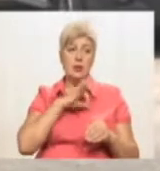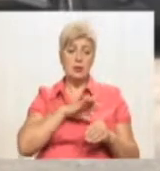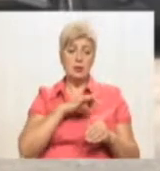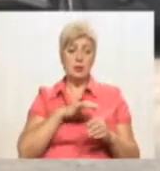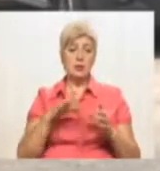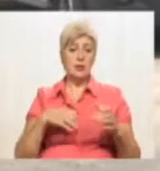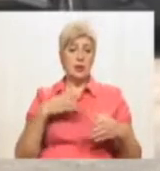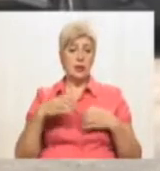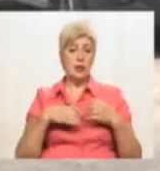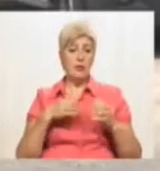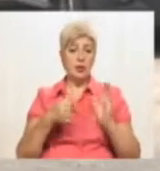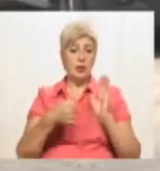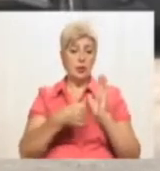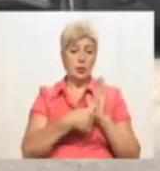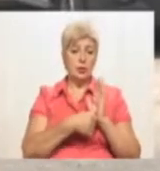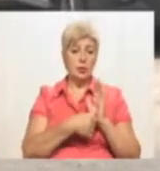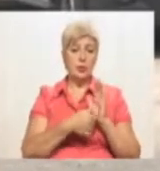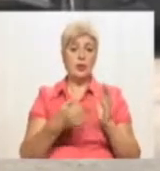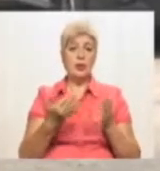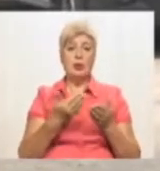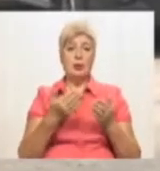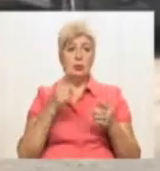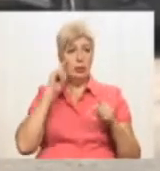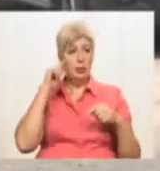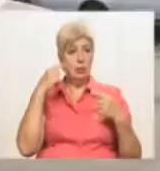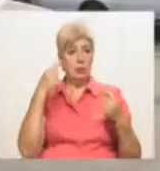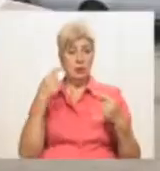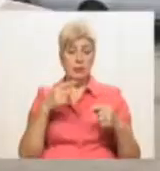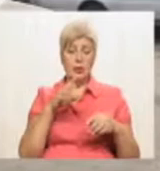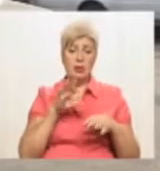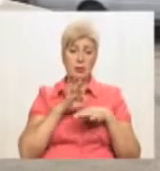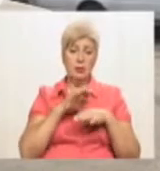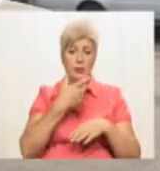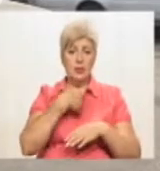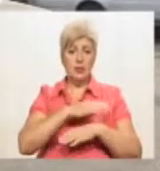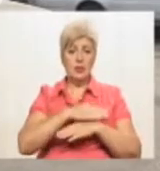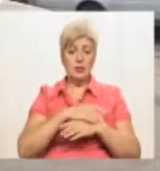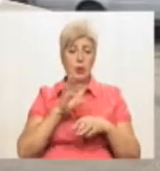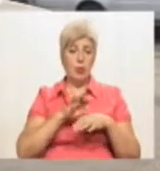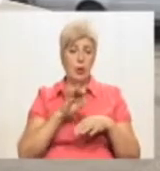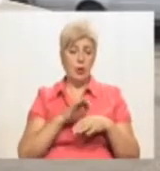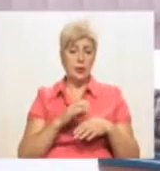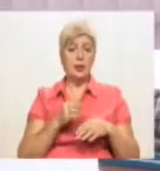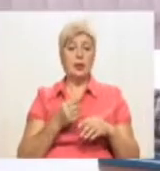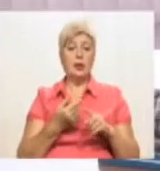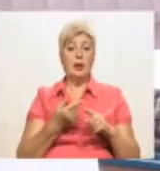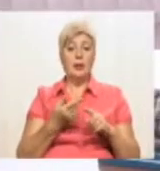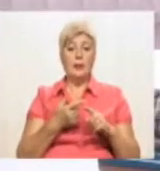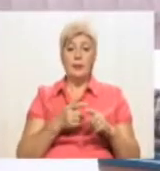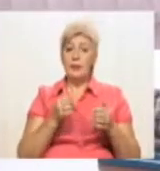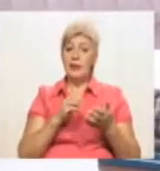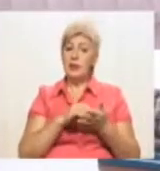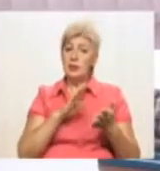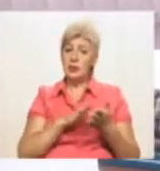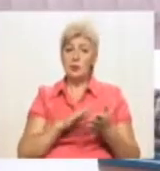кнопкою, індустріальна пацієнція, де неадекватно ввів себе больний. Відпрацювати систему із тривожним сигналом було не важко, каже